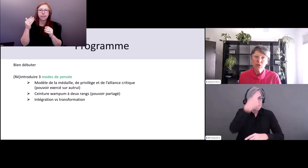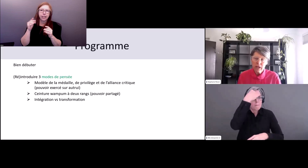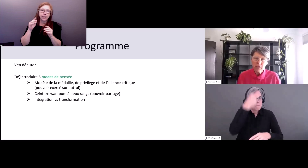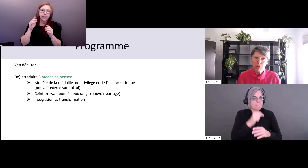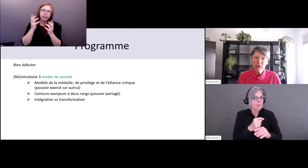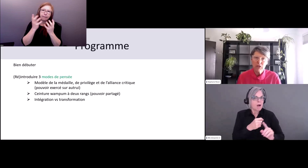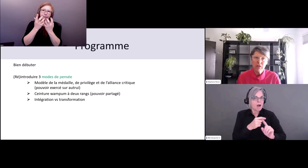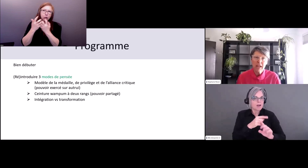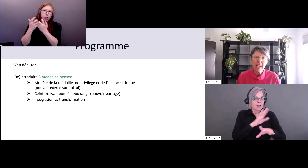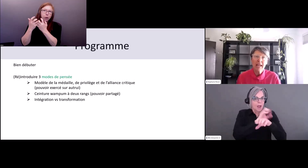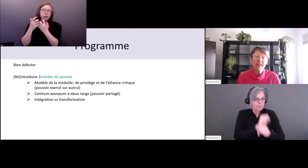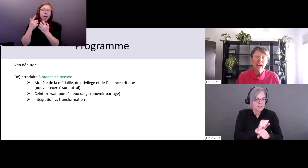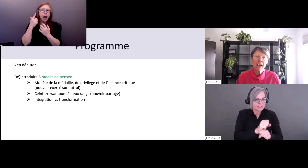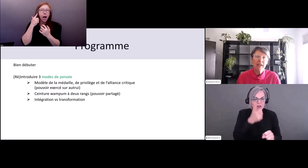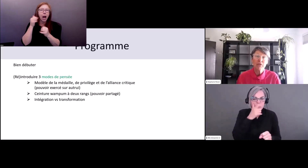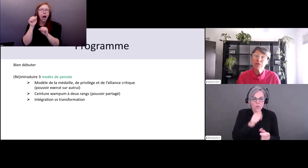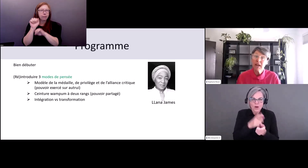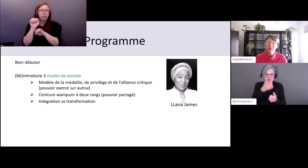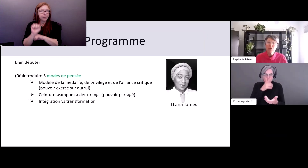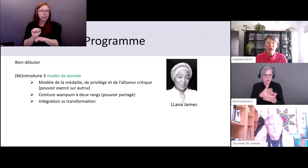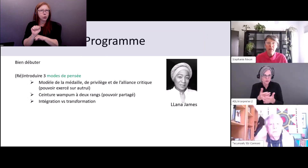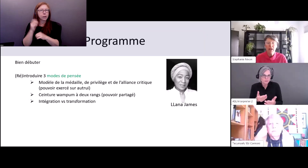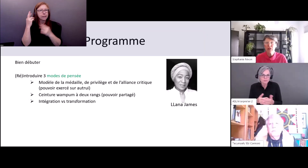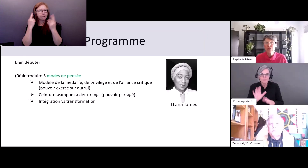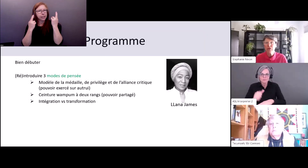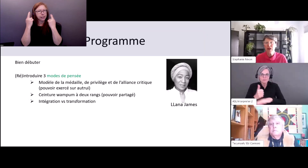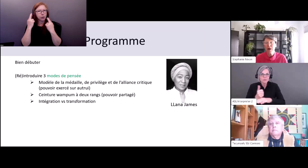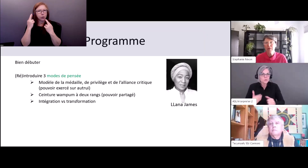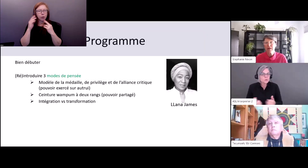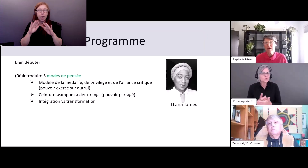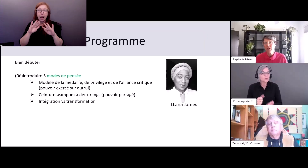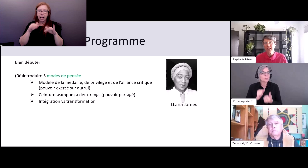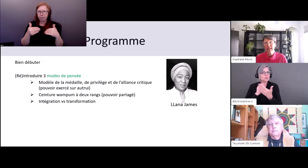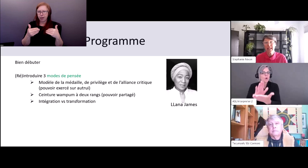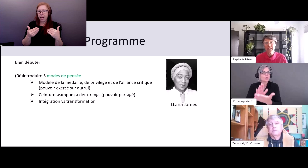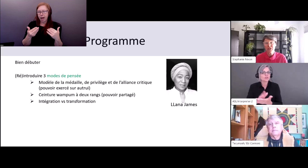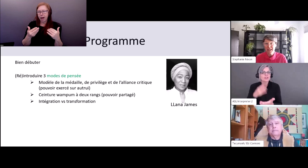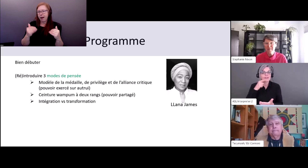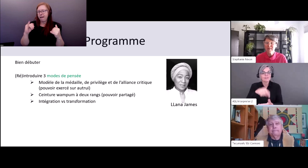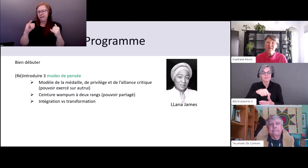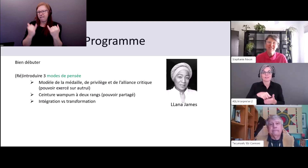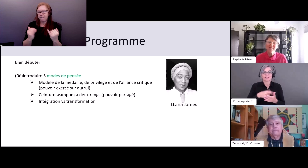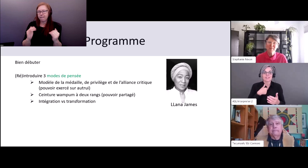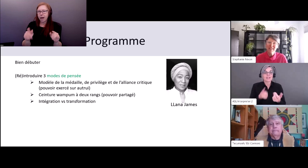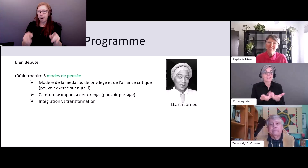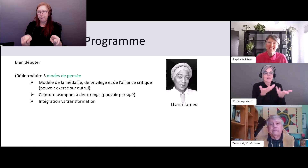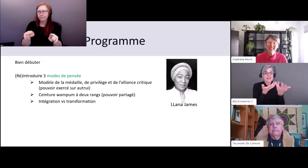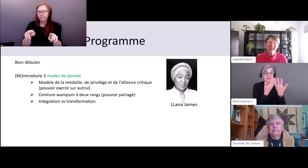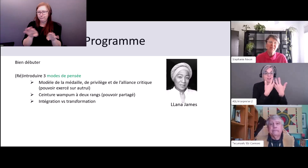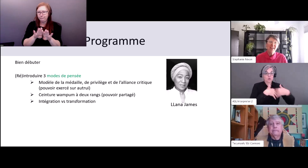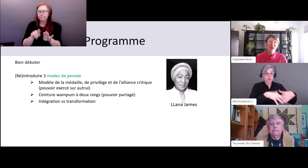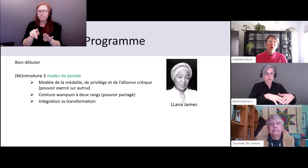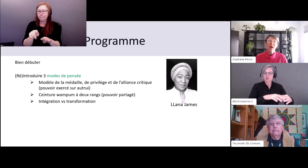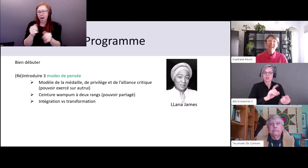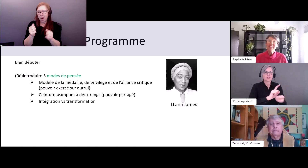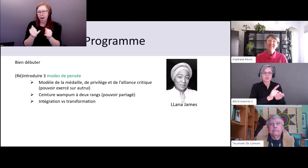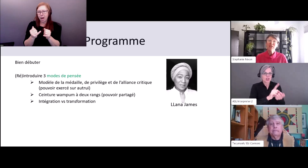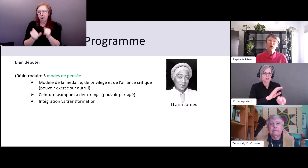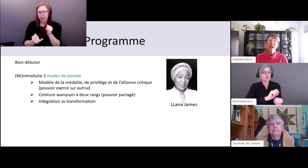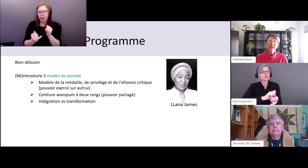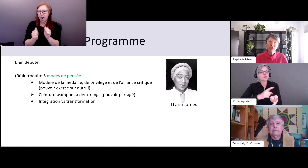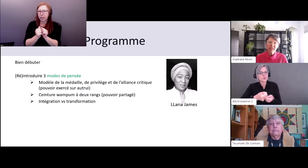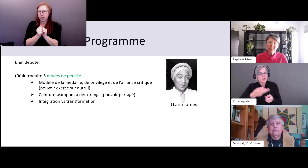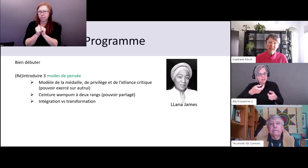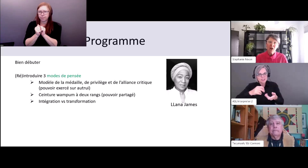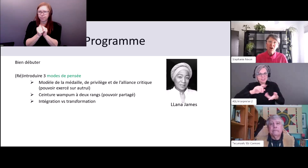donc aujourd'hui je vais vous introduire aussi l'intégration par rapport à la transformation qui a été